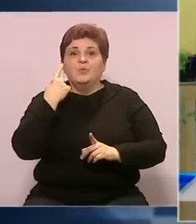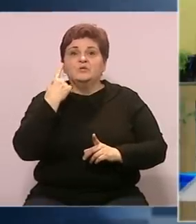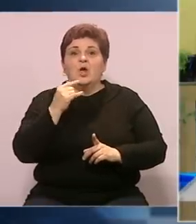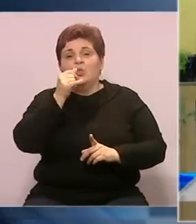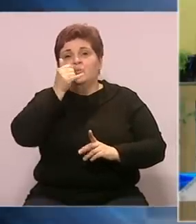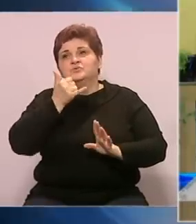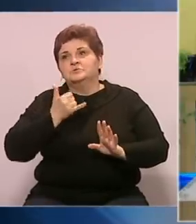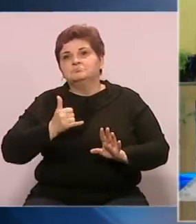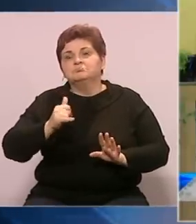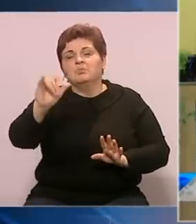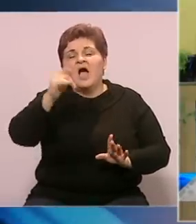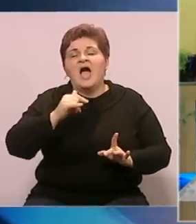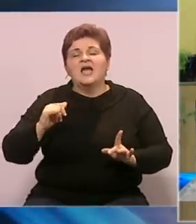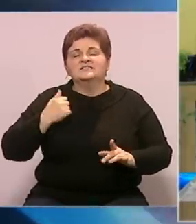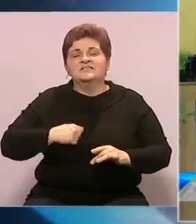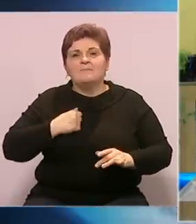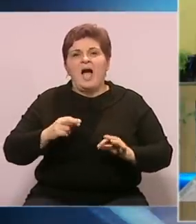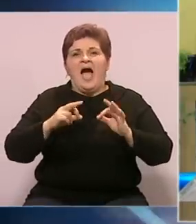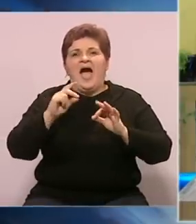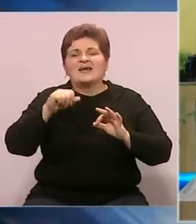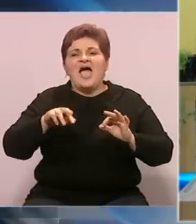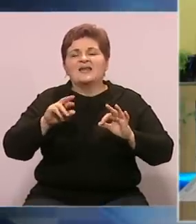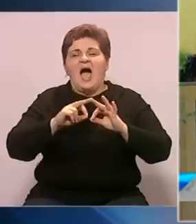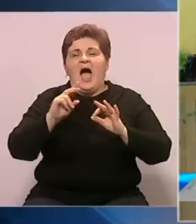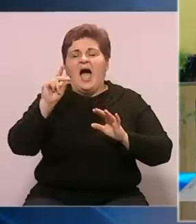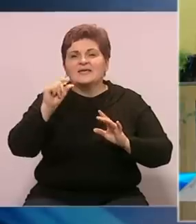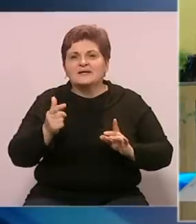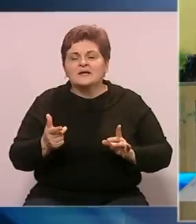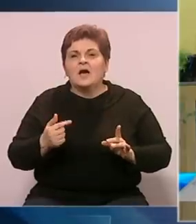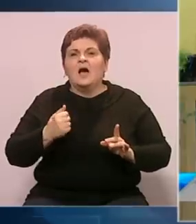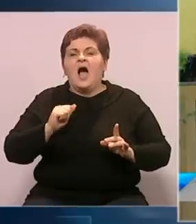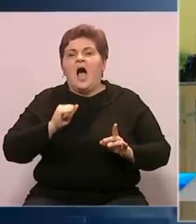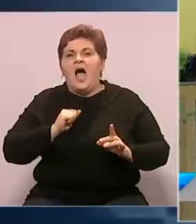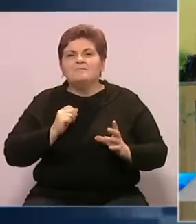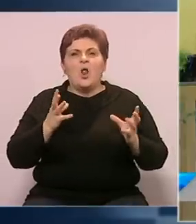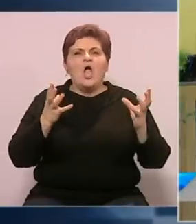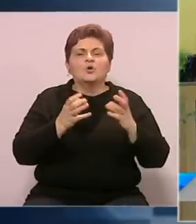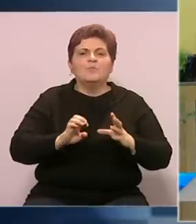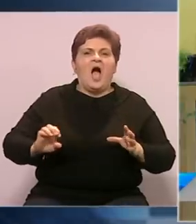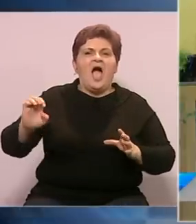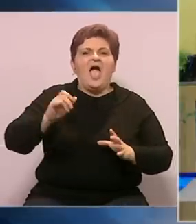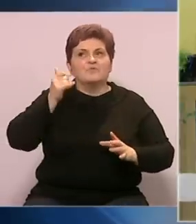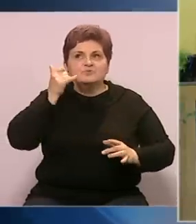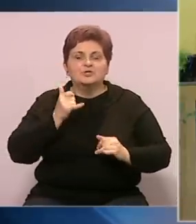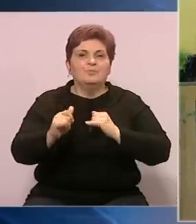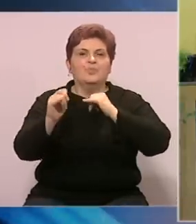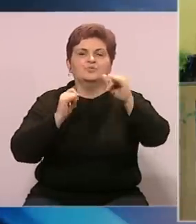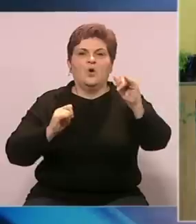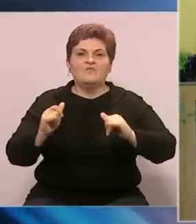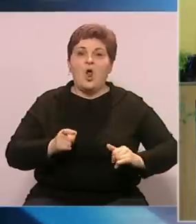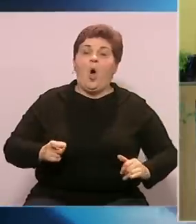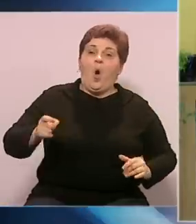putnika sa Banja Lučkog aerodroma, sa Ryanaira agencijom, a isto tako smo imali i grupnih evropskih putovanja. Znači